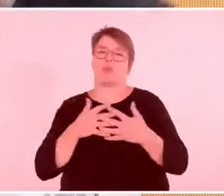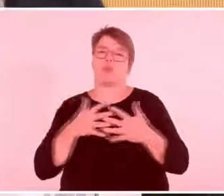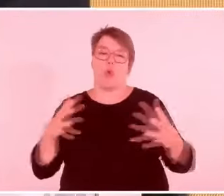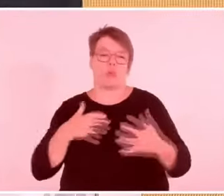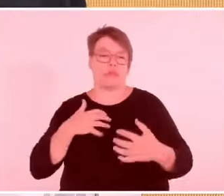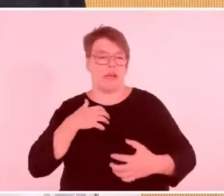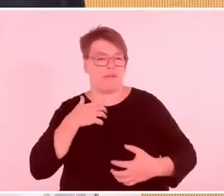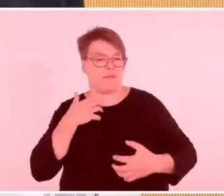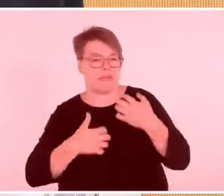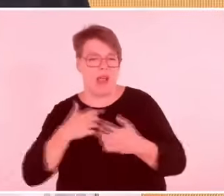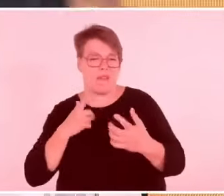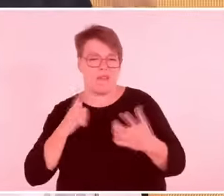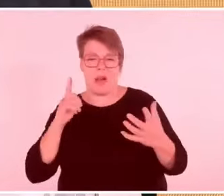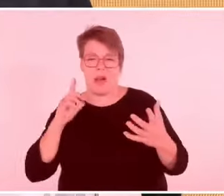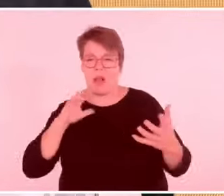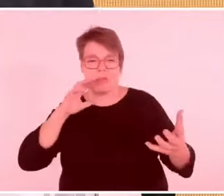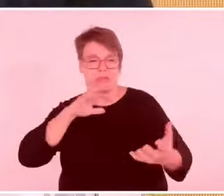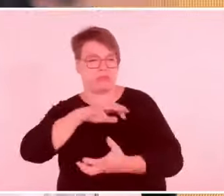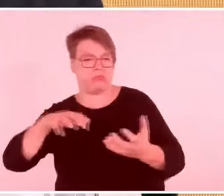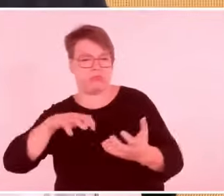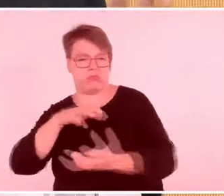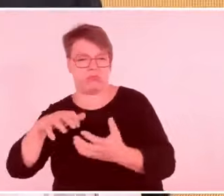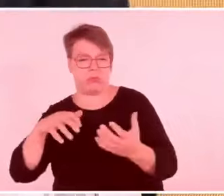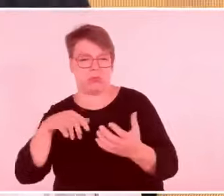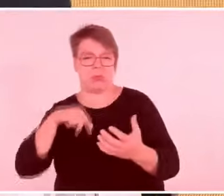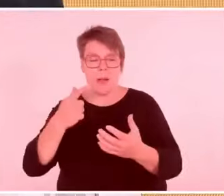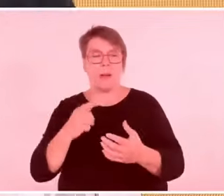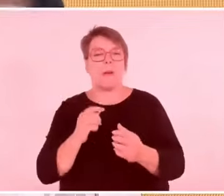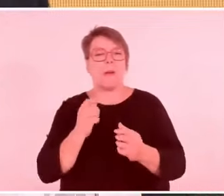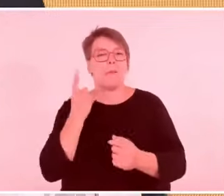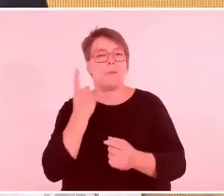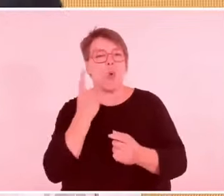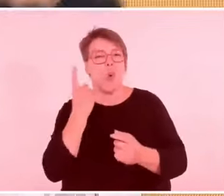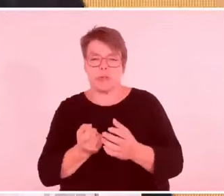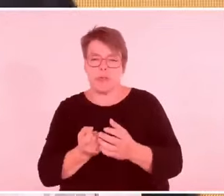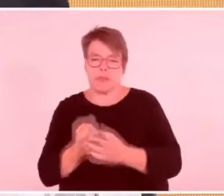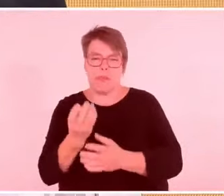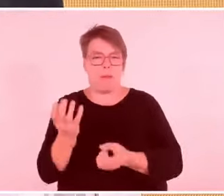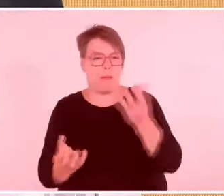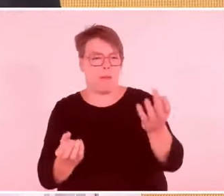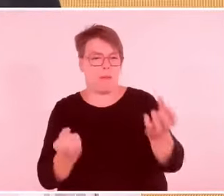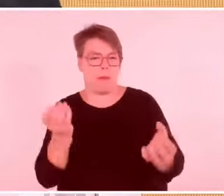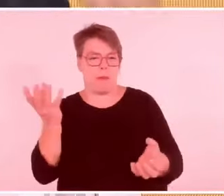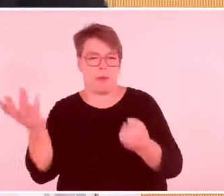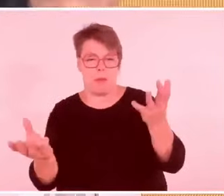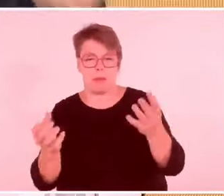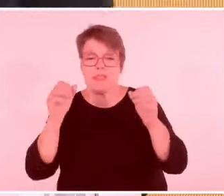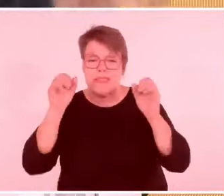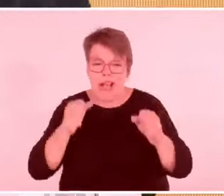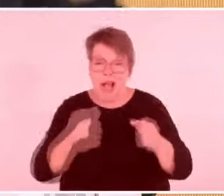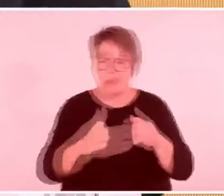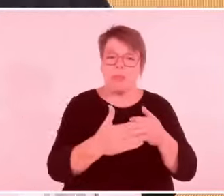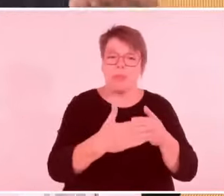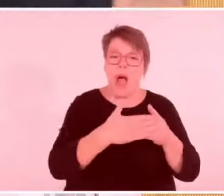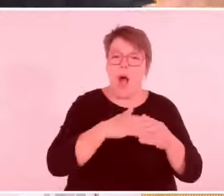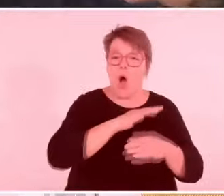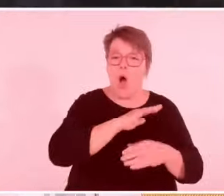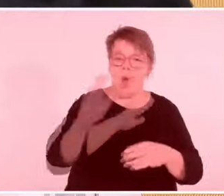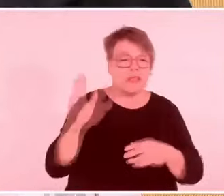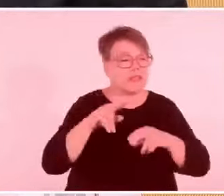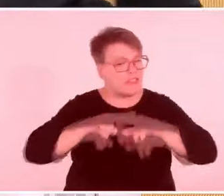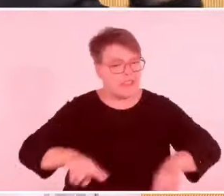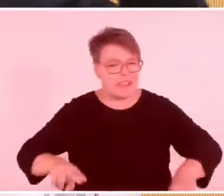nichts dieses Verbrechen, ganz klar. Israel hat es ein volles Recht, sich zu verteidigen und auch